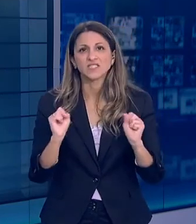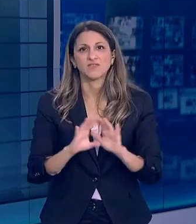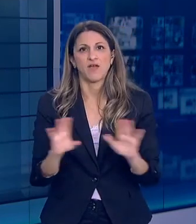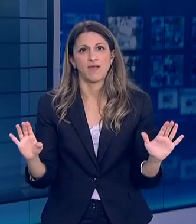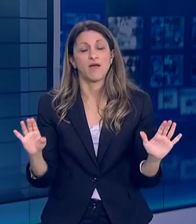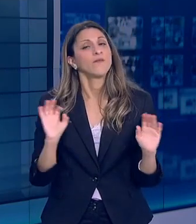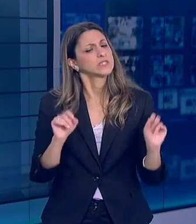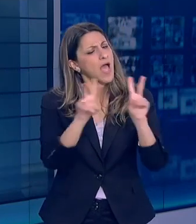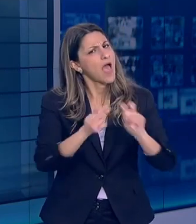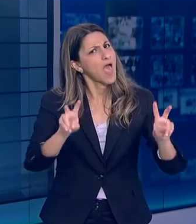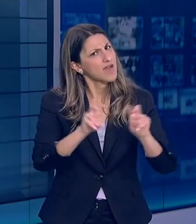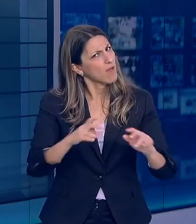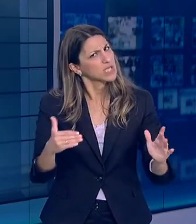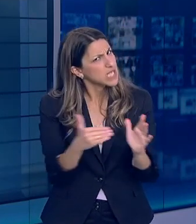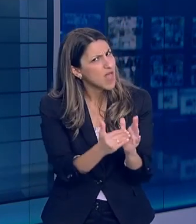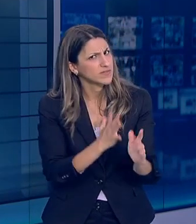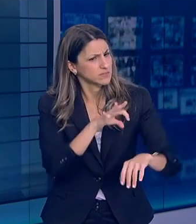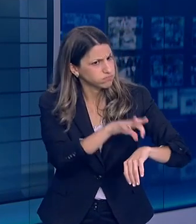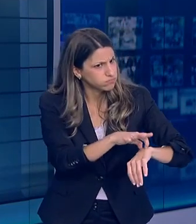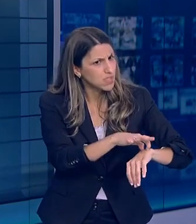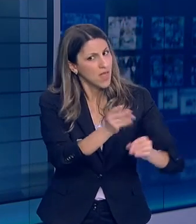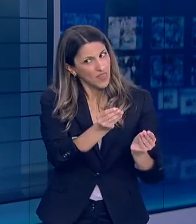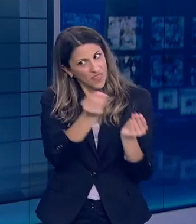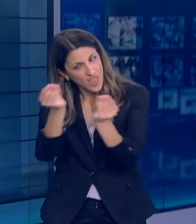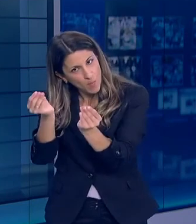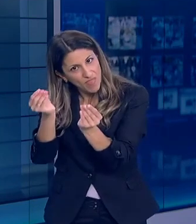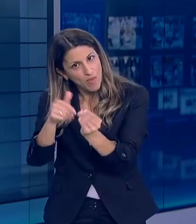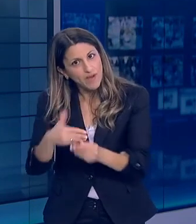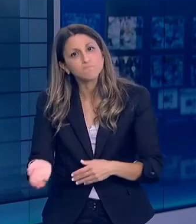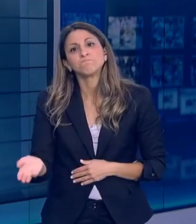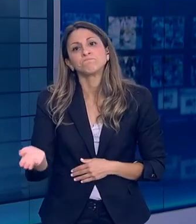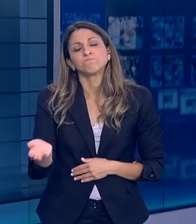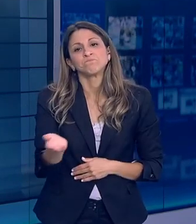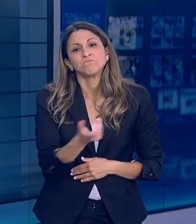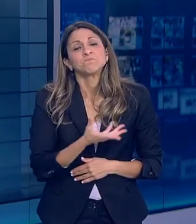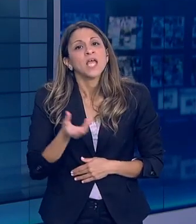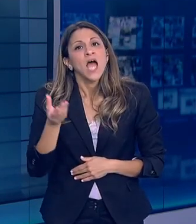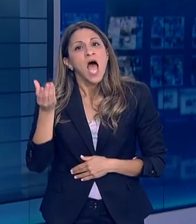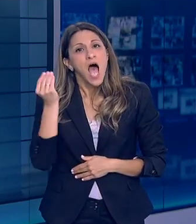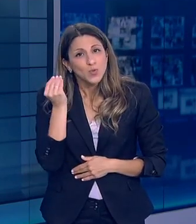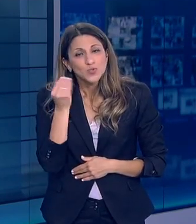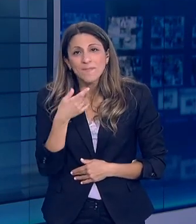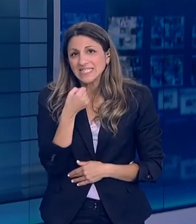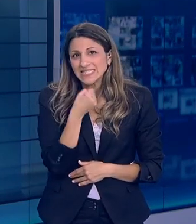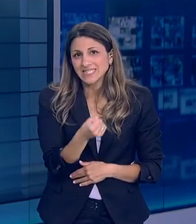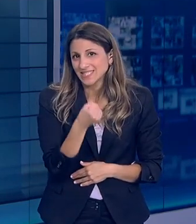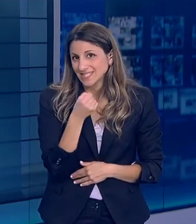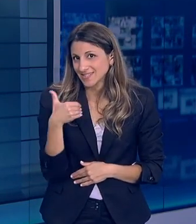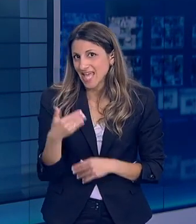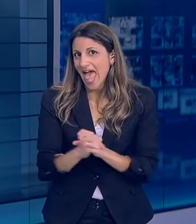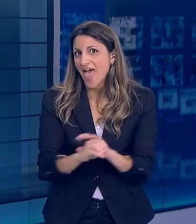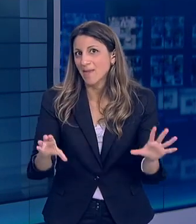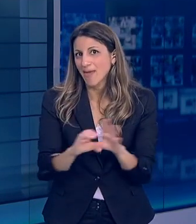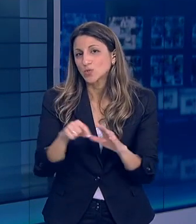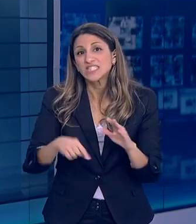Μεγάλη μελέτη Με δεκάδες χιλιάς περιστατικά Θέλω να είμαι σίγουρος Κύριοι και κύριοι ακούσαμε το μεγαλύτερο μέρος Της τελευταίας όπως